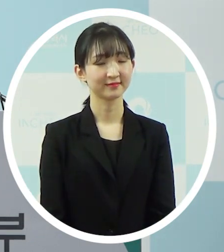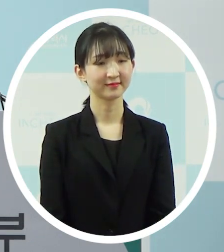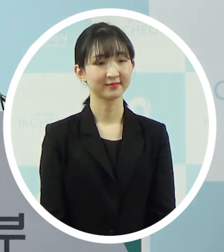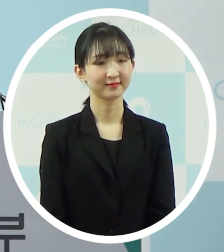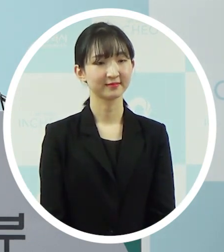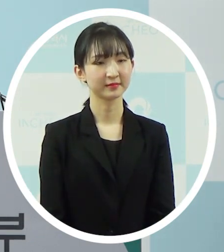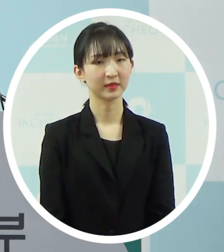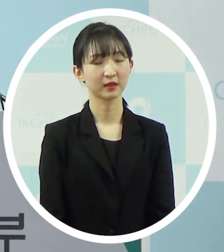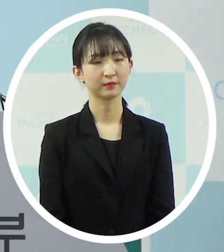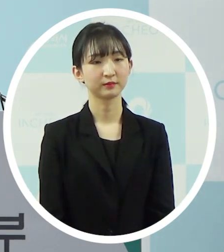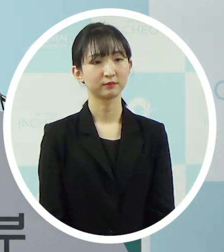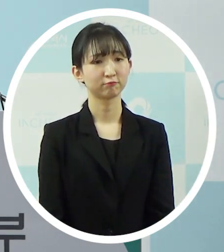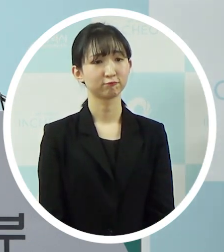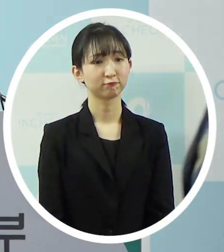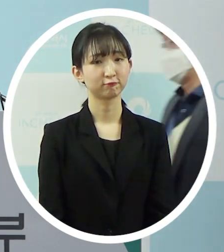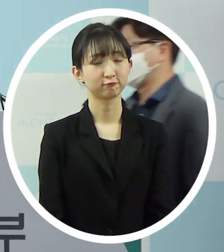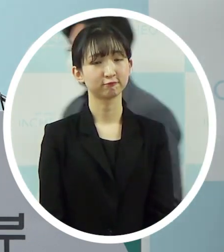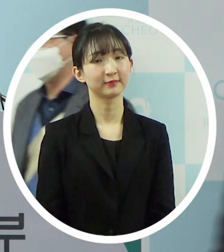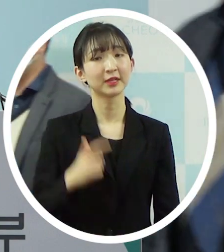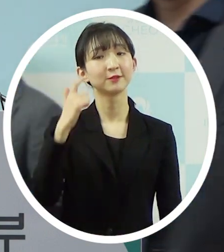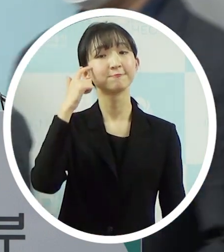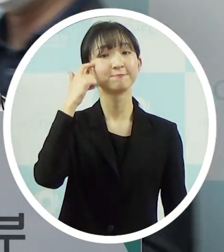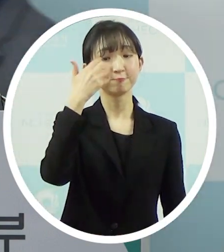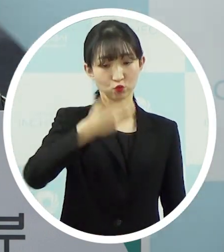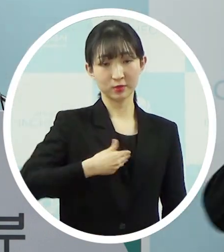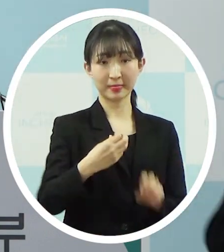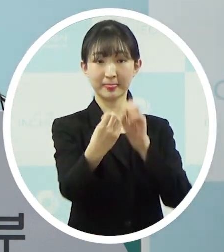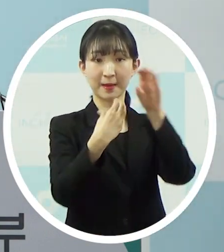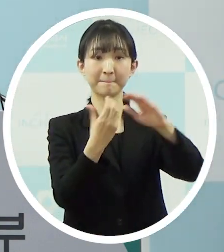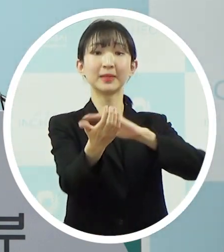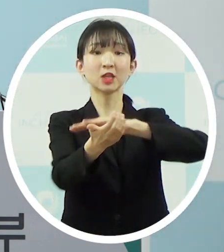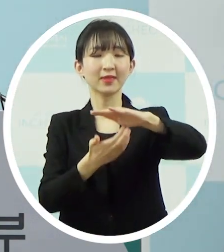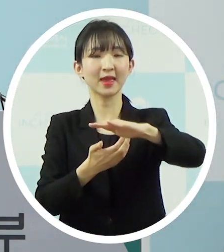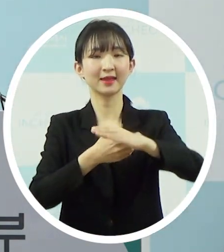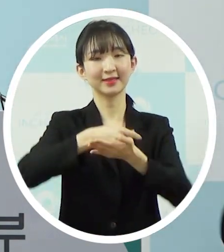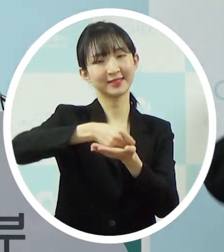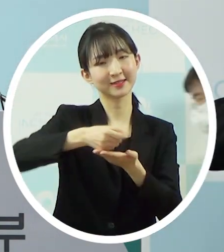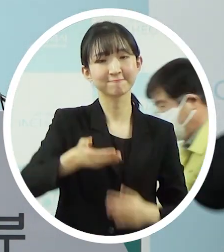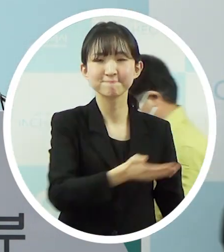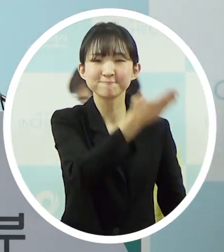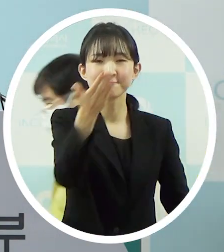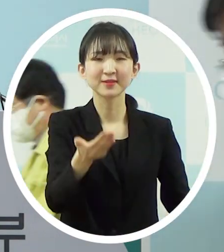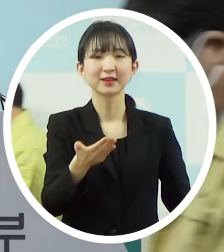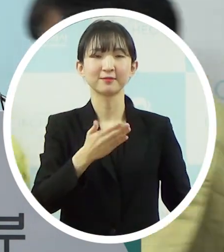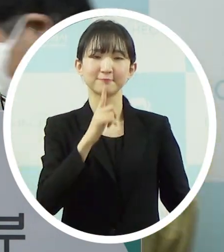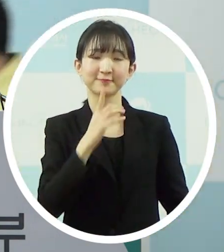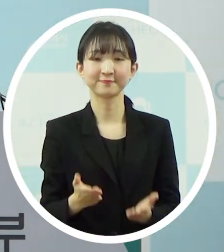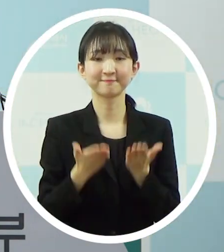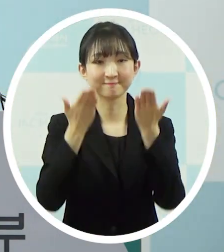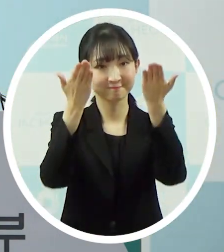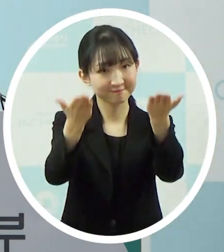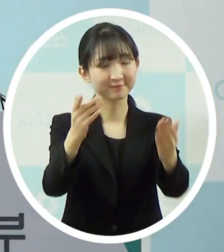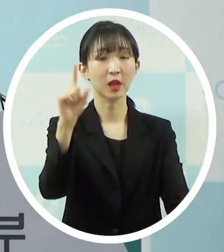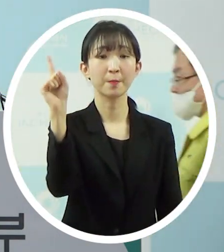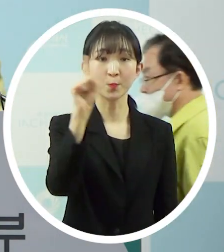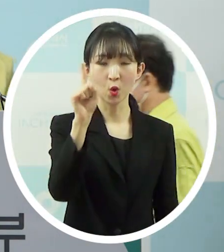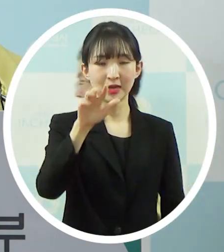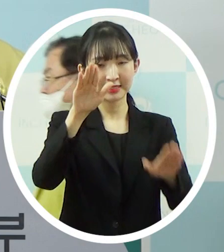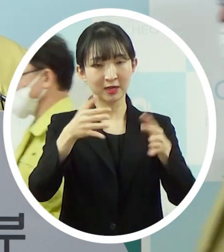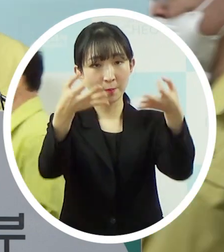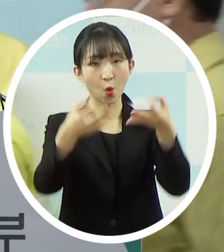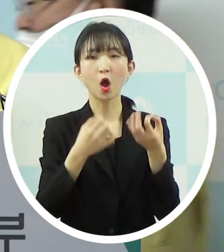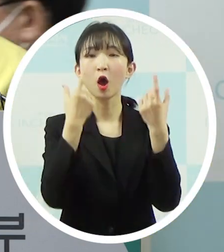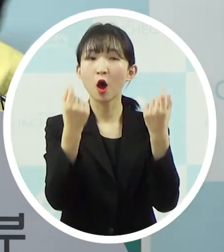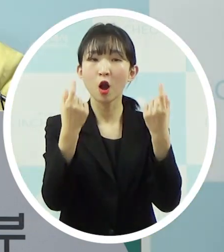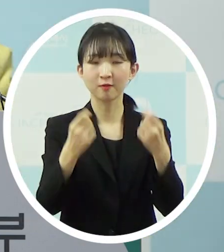네 그럼 질의응답을 하기에 앞서서 기자분들께 몇 가지 안부를 드리겠습니다. 지금 보시다시피